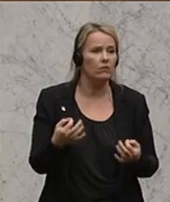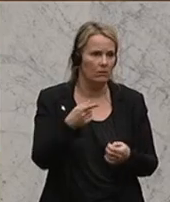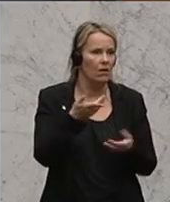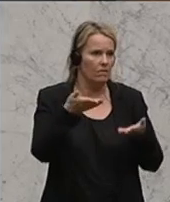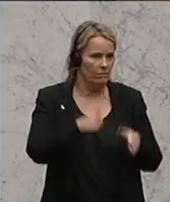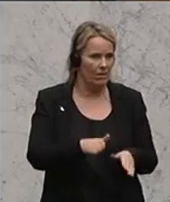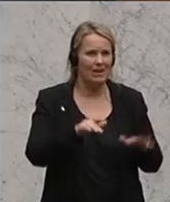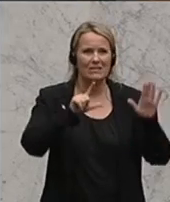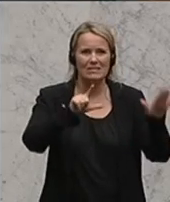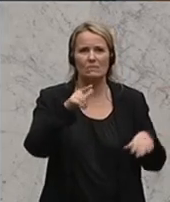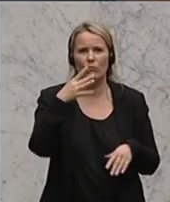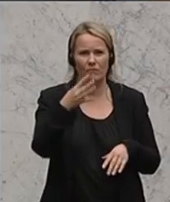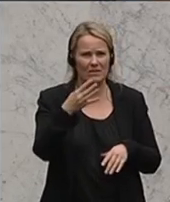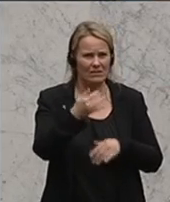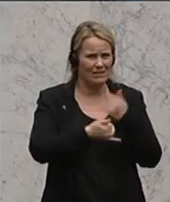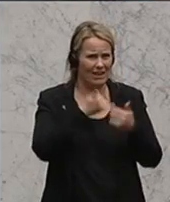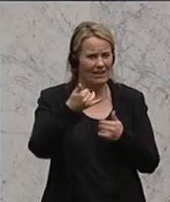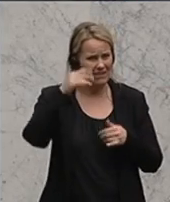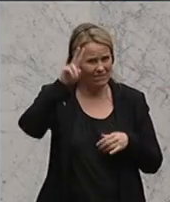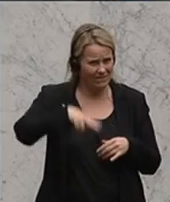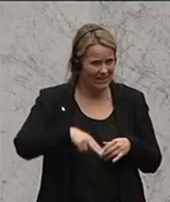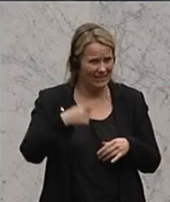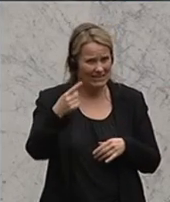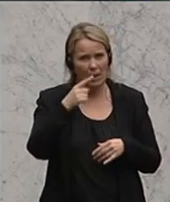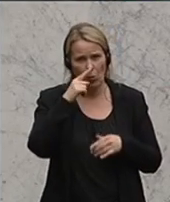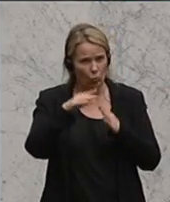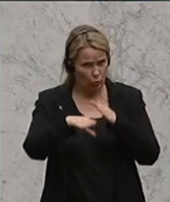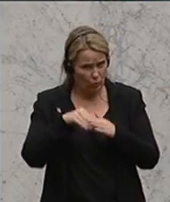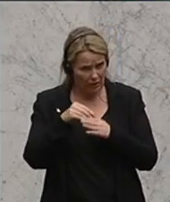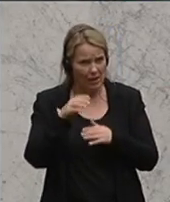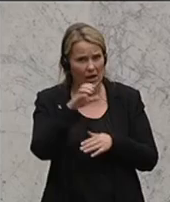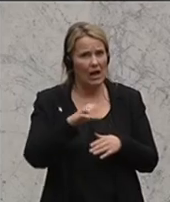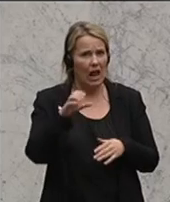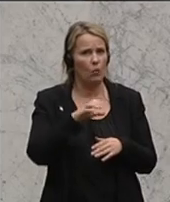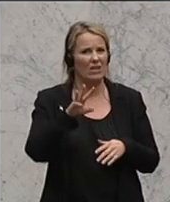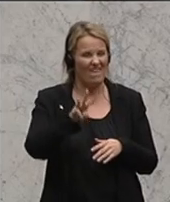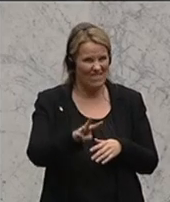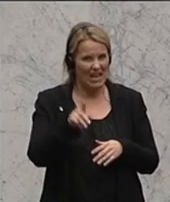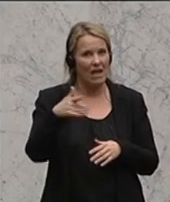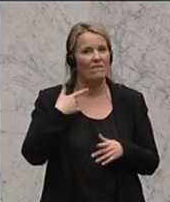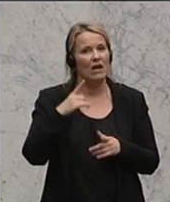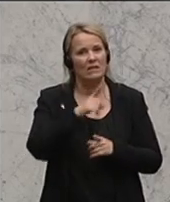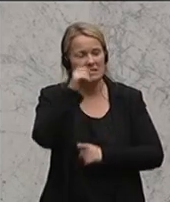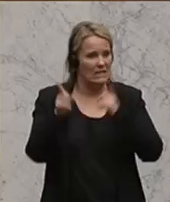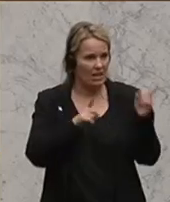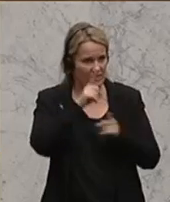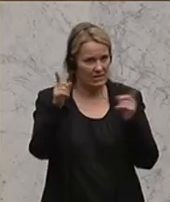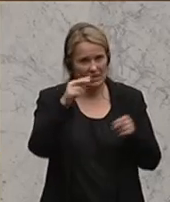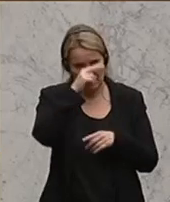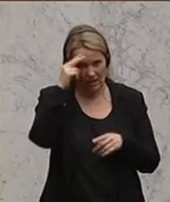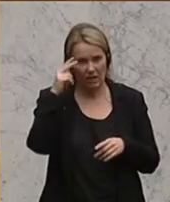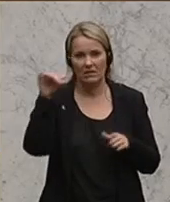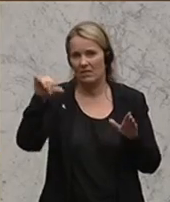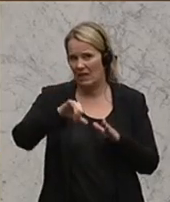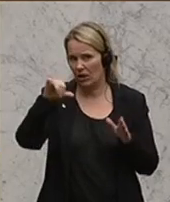Fall der 47-jährigen Wienerin, der Unternehmerin Claudia W., die in der Silvesternacht an einer